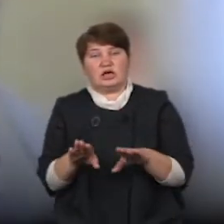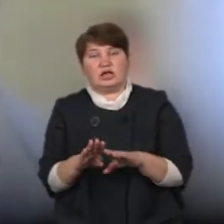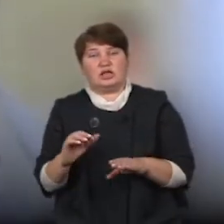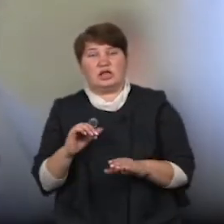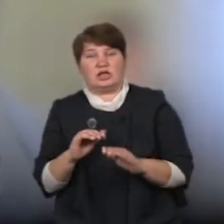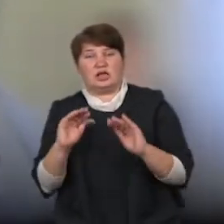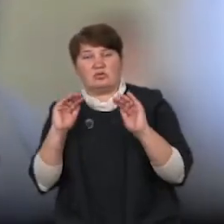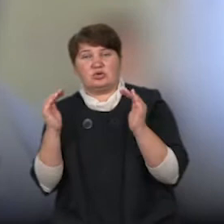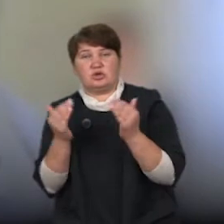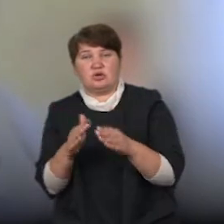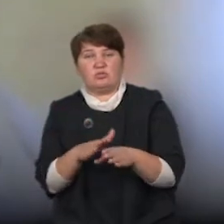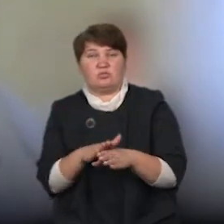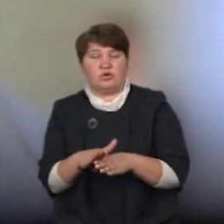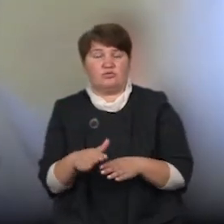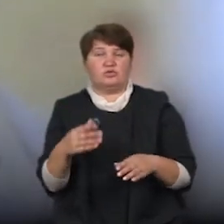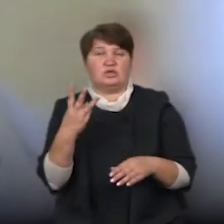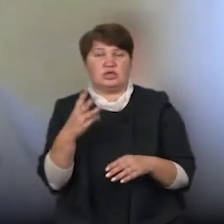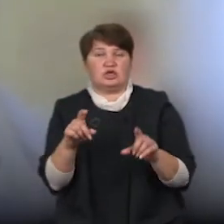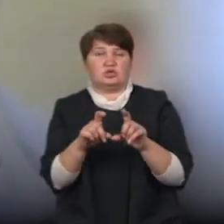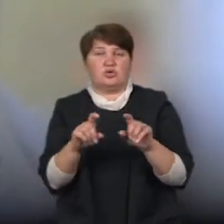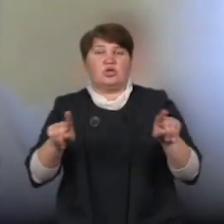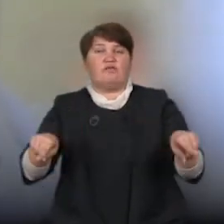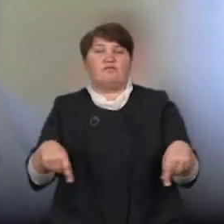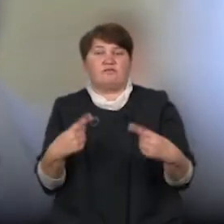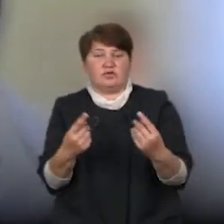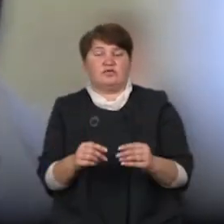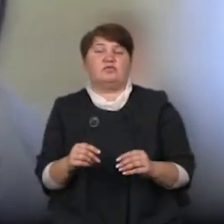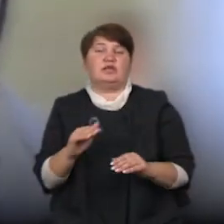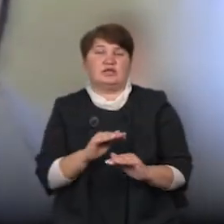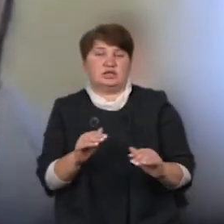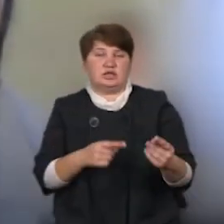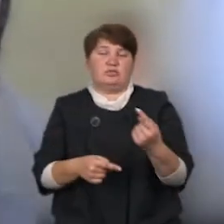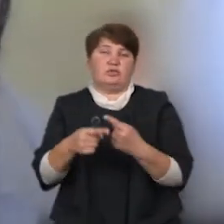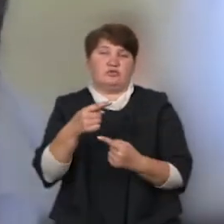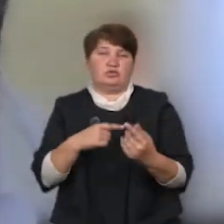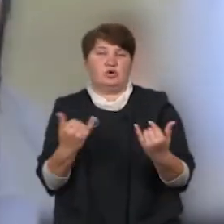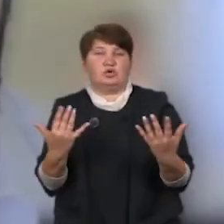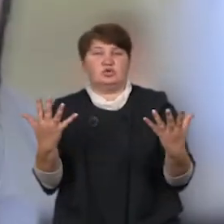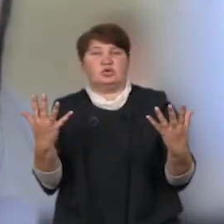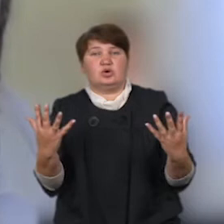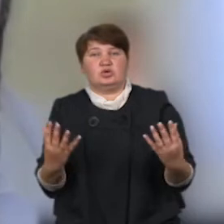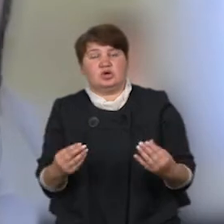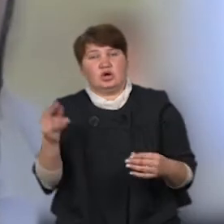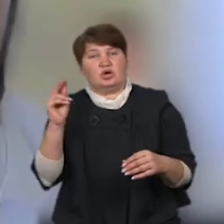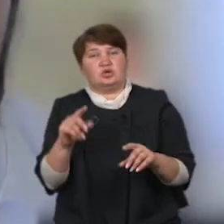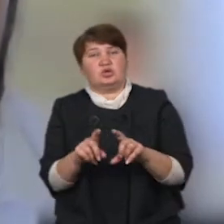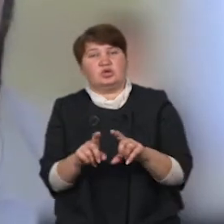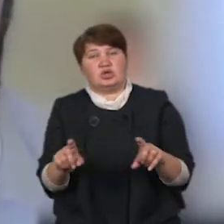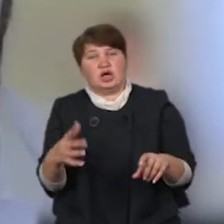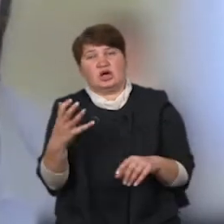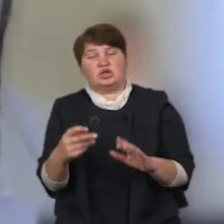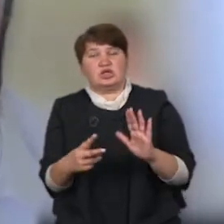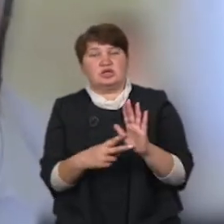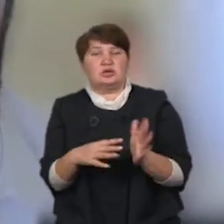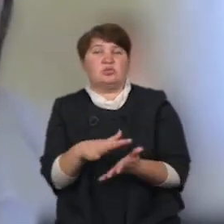повністю, 3 відновили свою роботу та діти знову повернулися сьогоднішнього дня до шкіл, а ще 7 продовжують